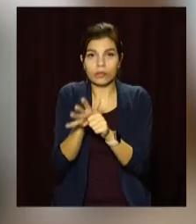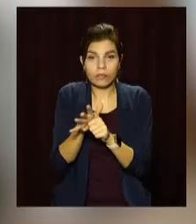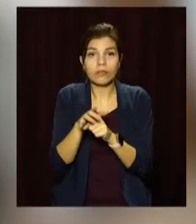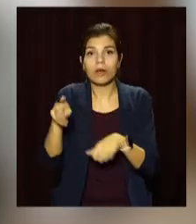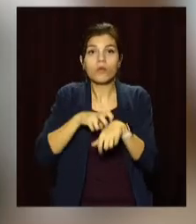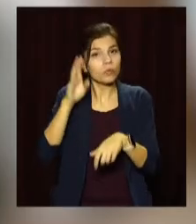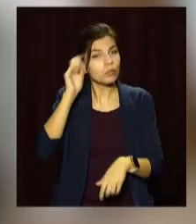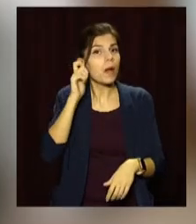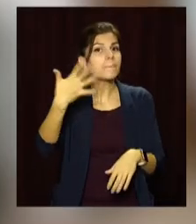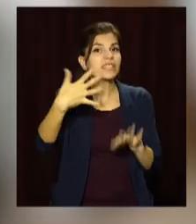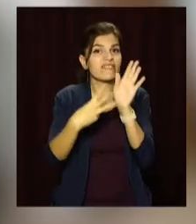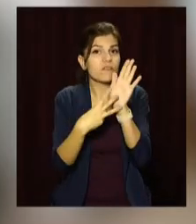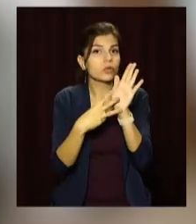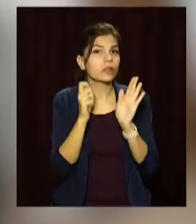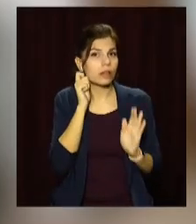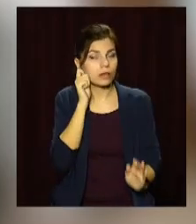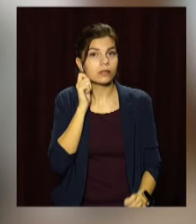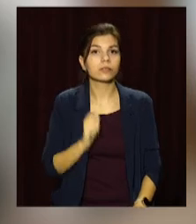Лікарю було 58 років.